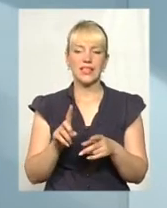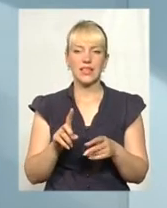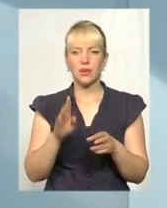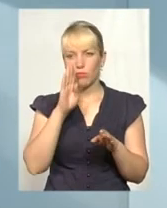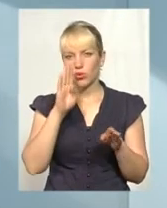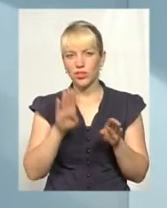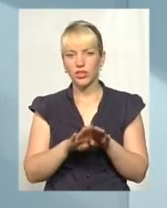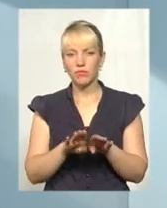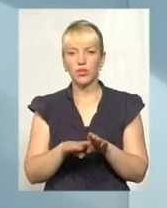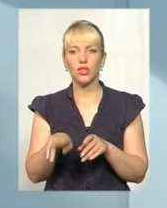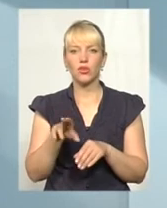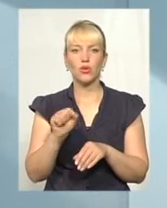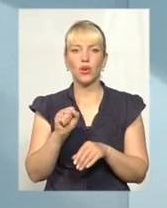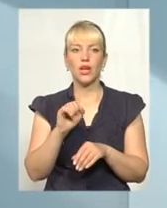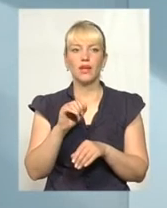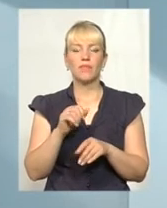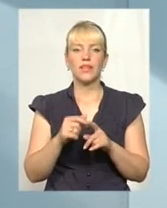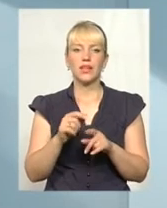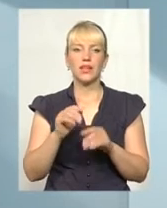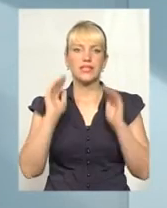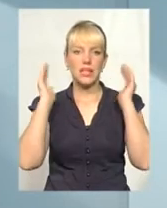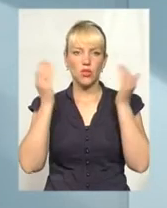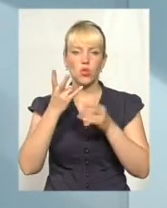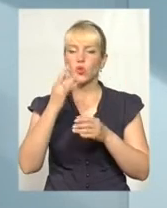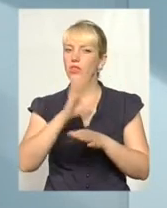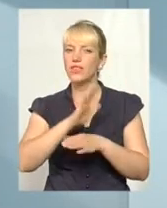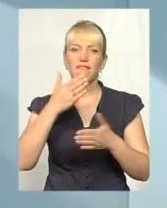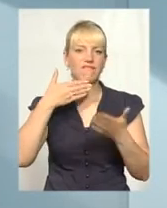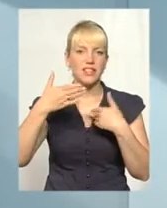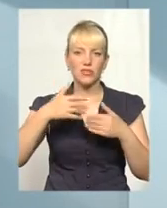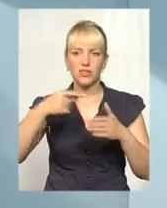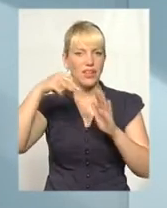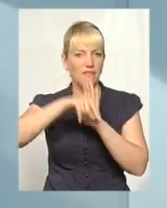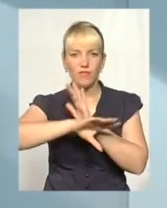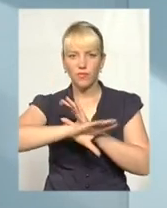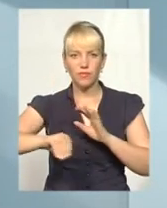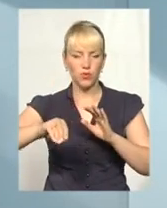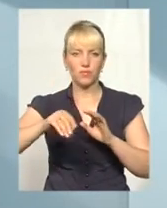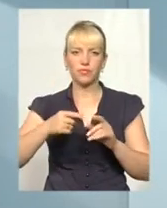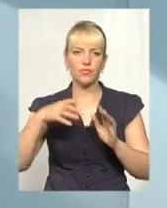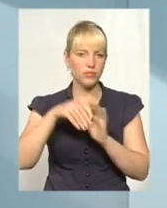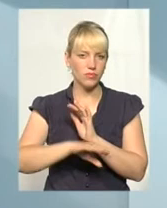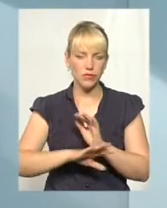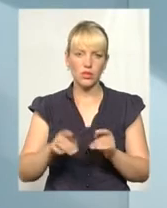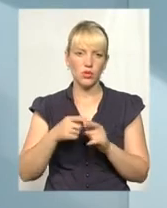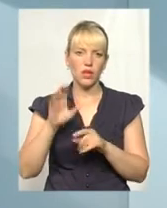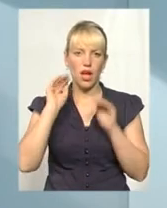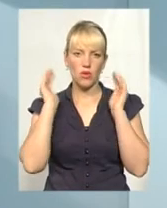симптоматикою до даного захворювання, але не відносяться до самого аутизму. Тому не потрібно